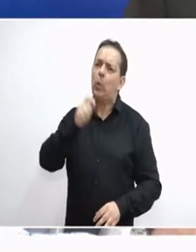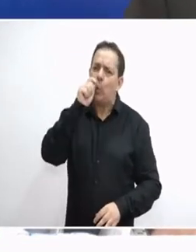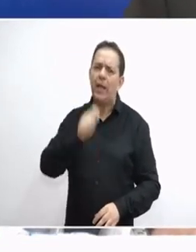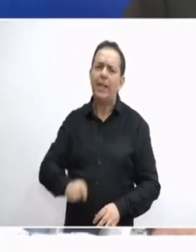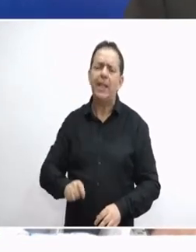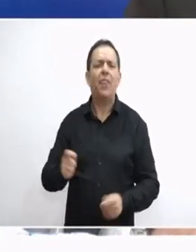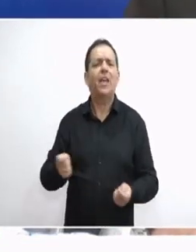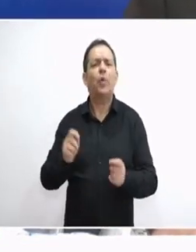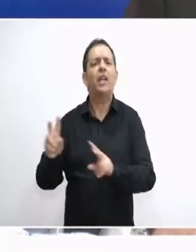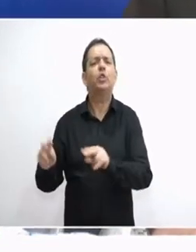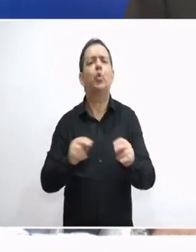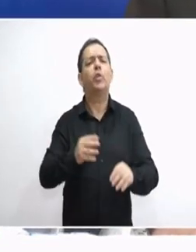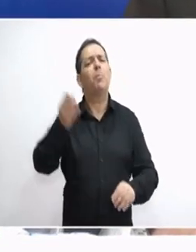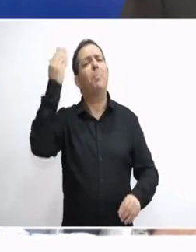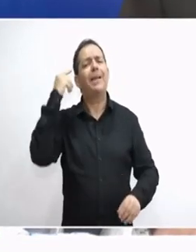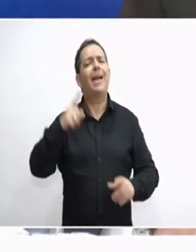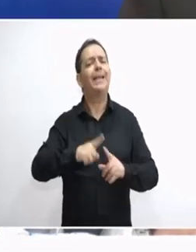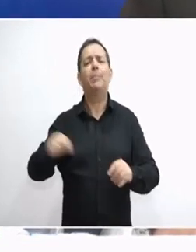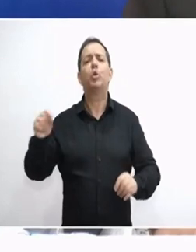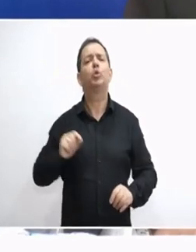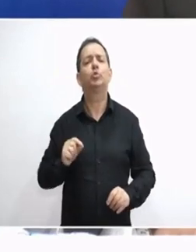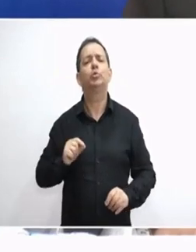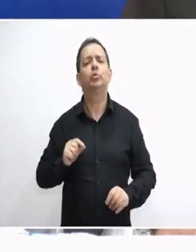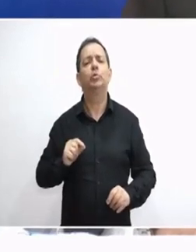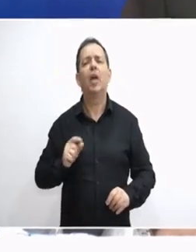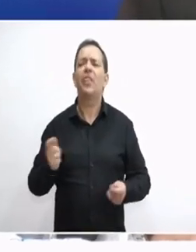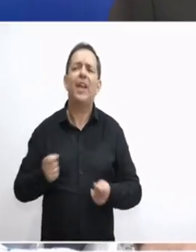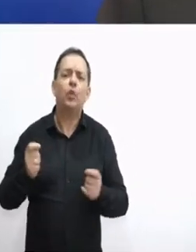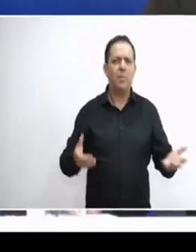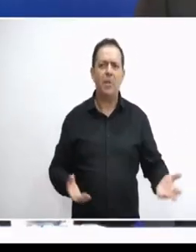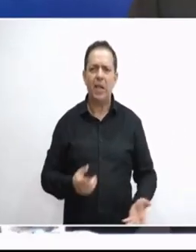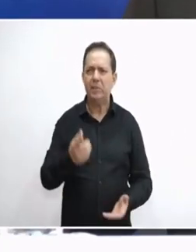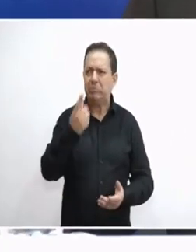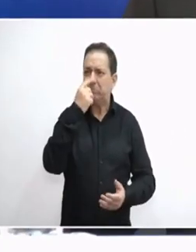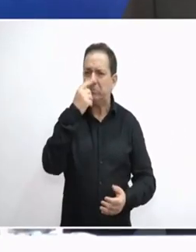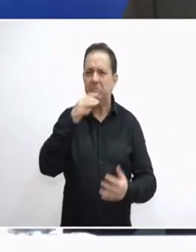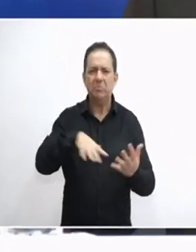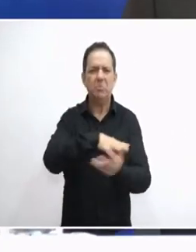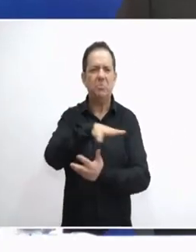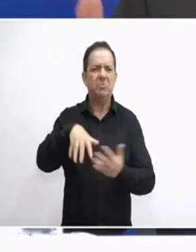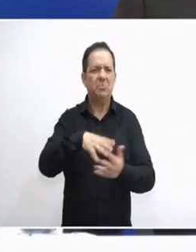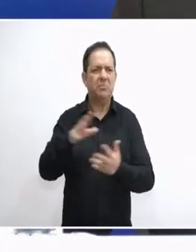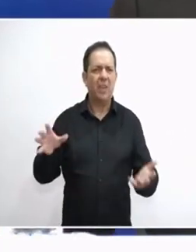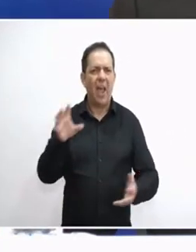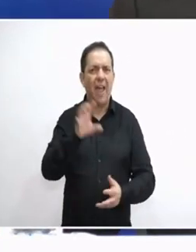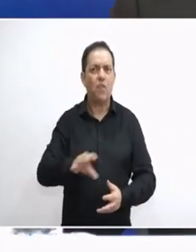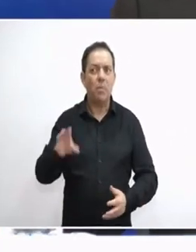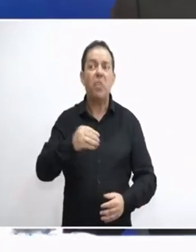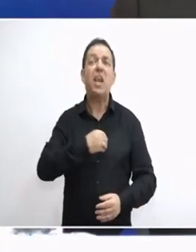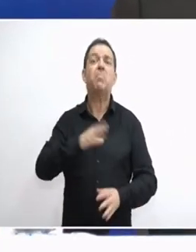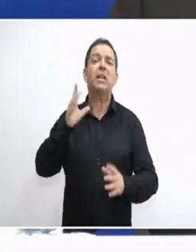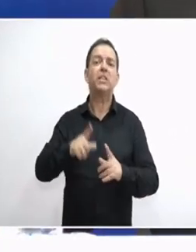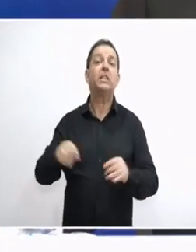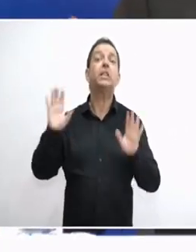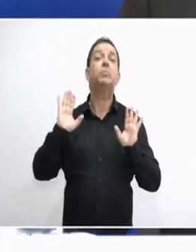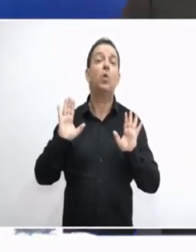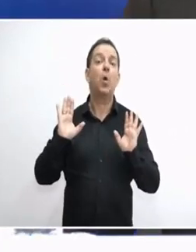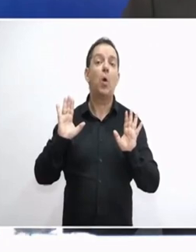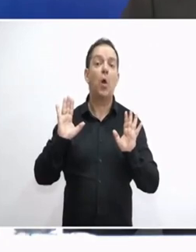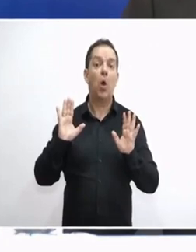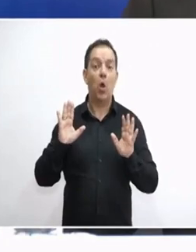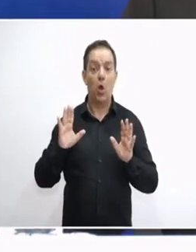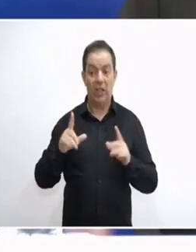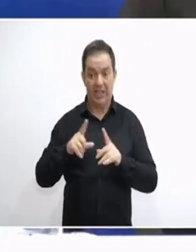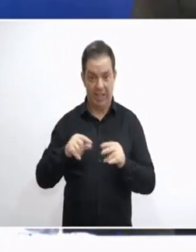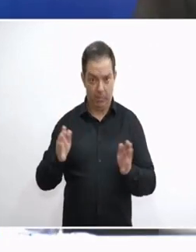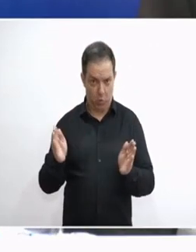έκανες το ίδιο για την Κύπρο. Γιατί δεν κάνατε το ίδιο για την Κύπρο. Γιατί το κάνατε. Γιατί δεν την λυπηθήκατε. Α, ήταν πιο